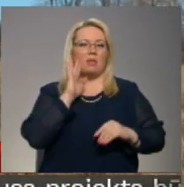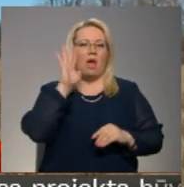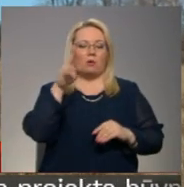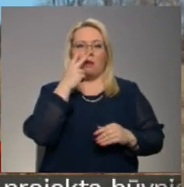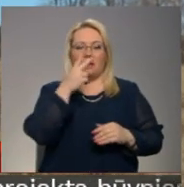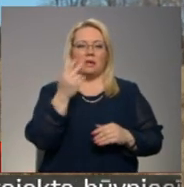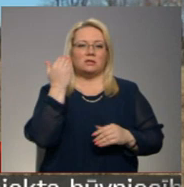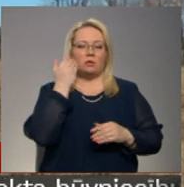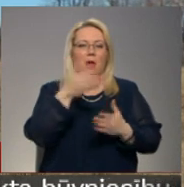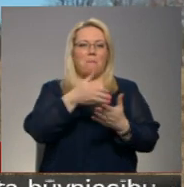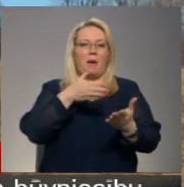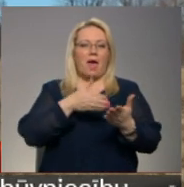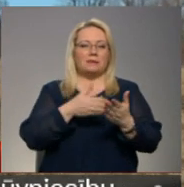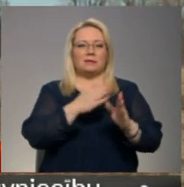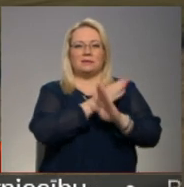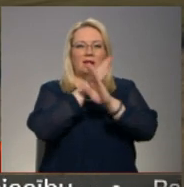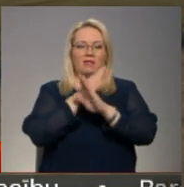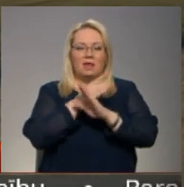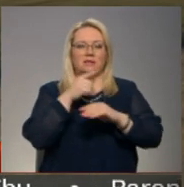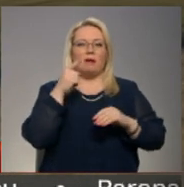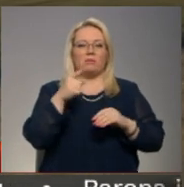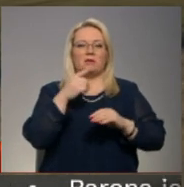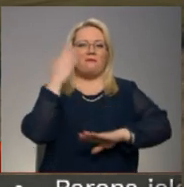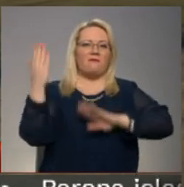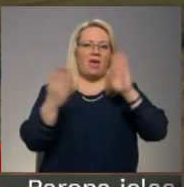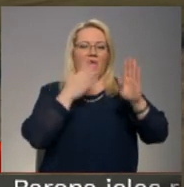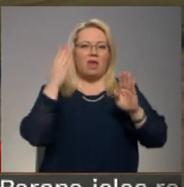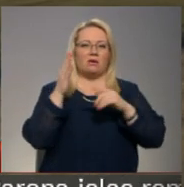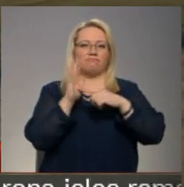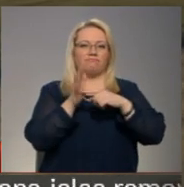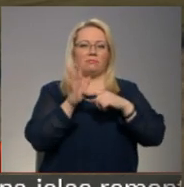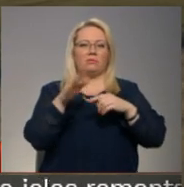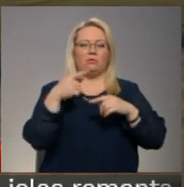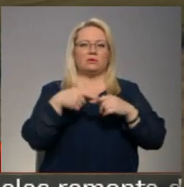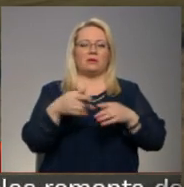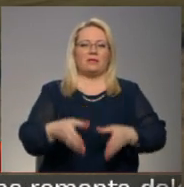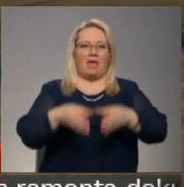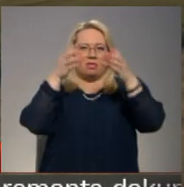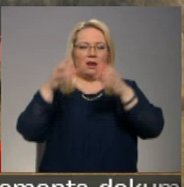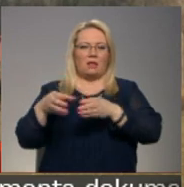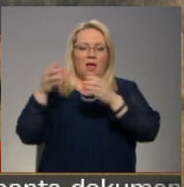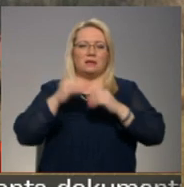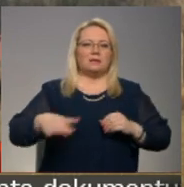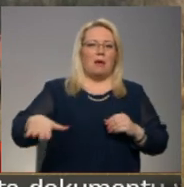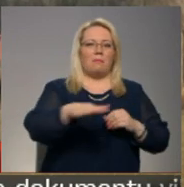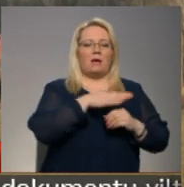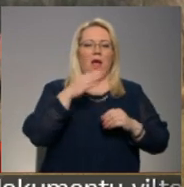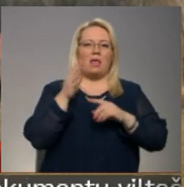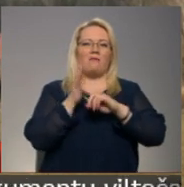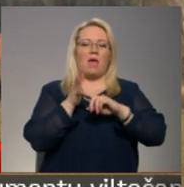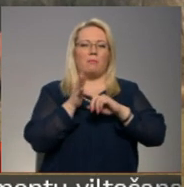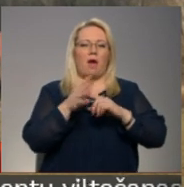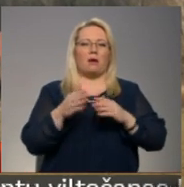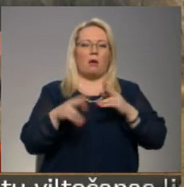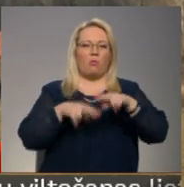ka tās sauktās maizes klētas tīrumos vēju ģeris pārsimts metrus augsti vēju ģeneratori. Zemgals vēju parku būvniecība